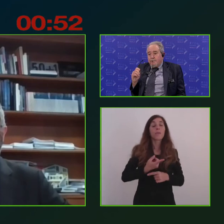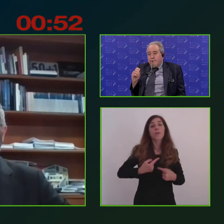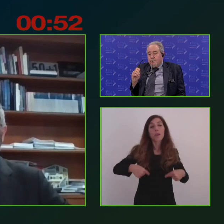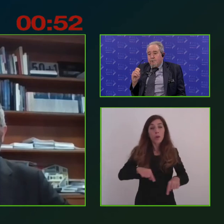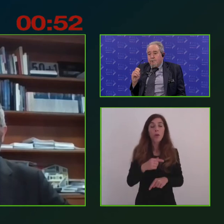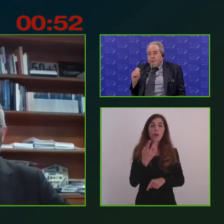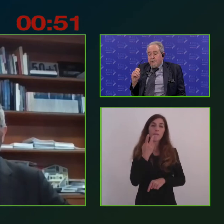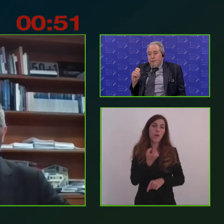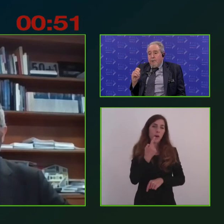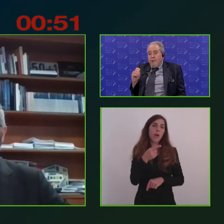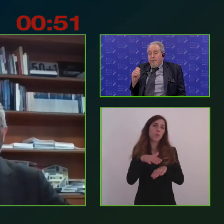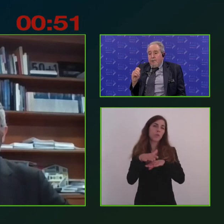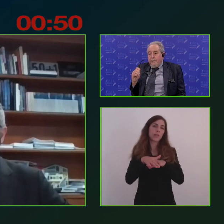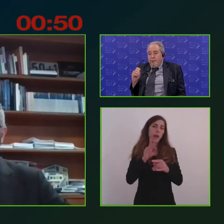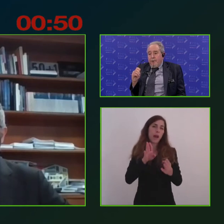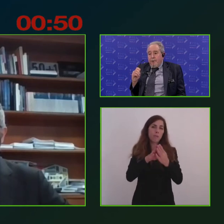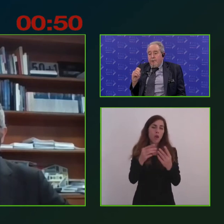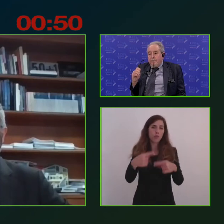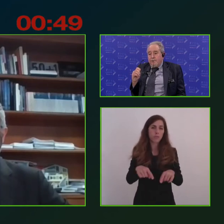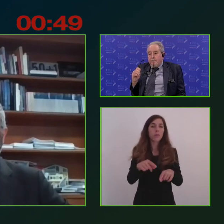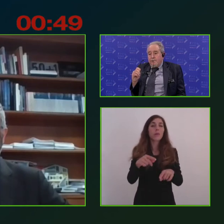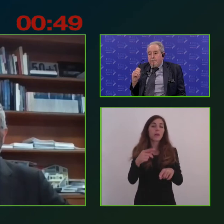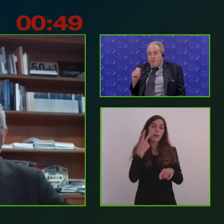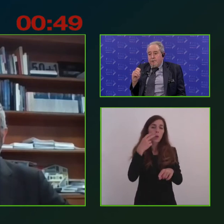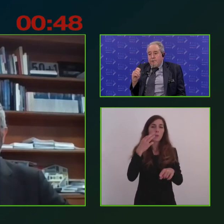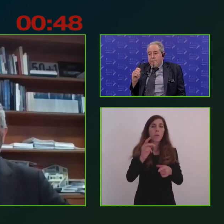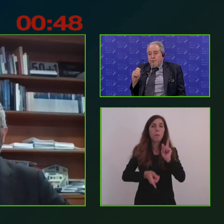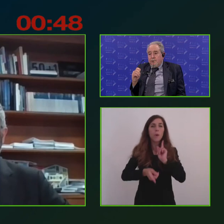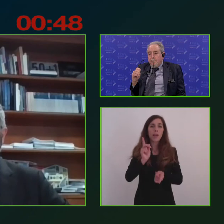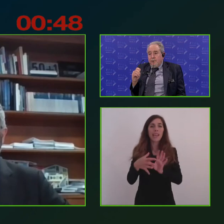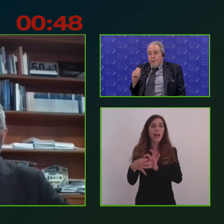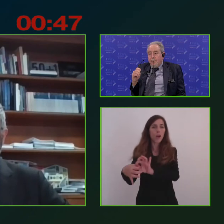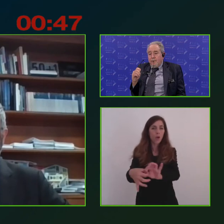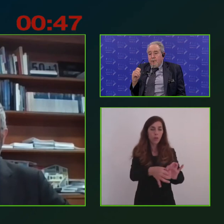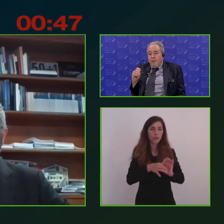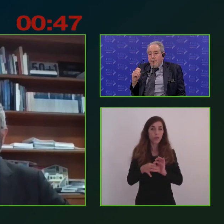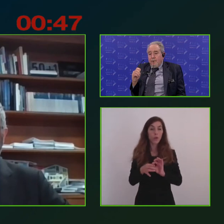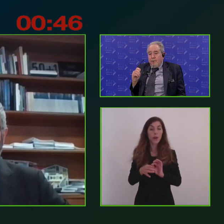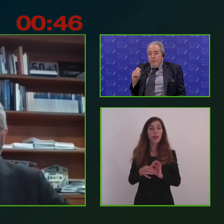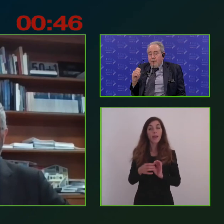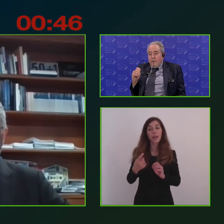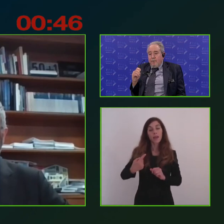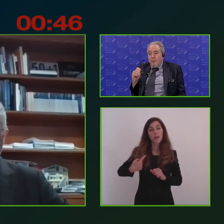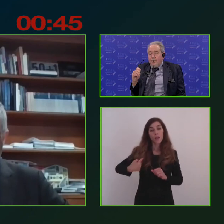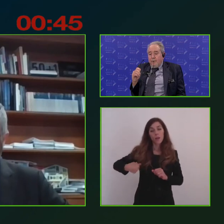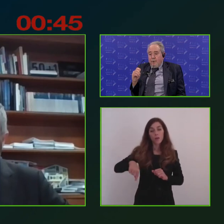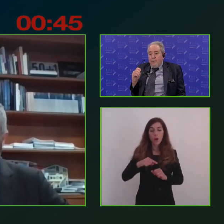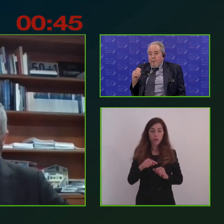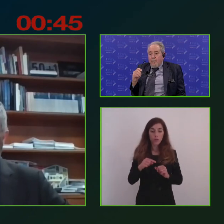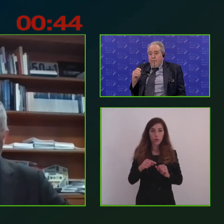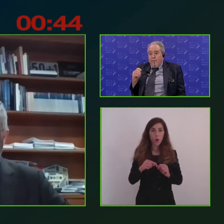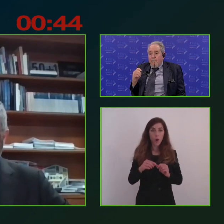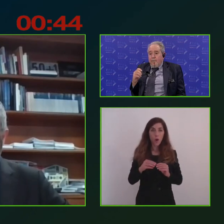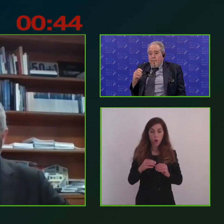utilizzare per quanto riguarda la politica di coesione, che è quella su cui il nostro presidio è più diretto e più